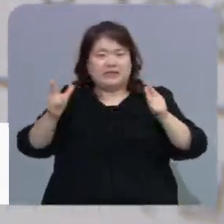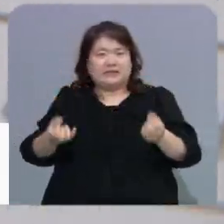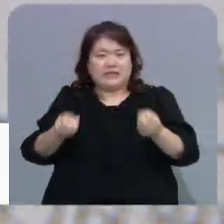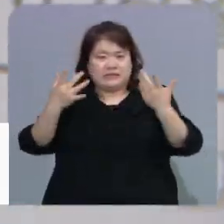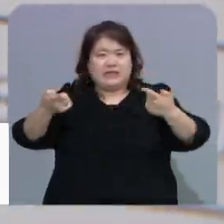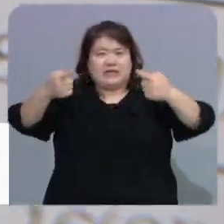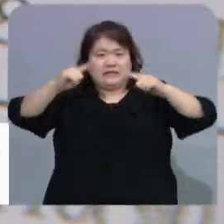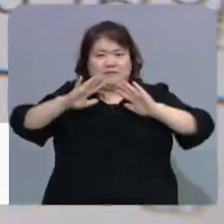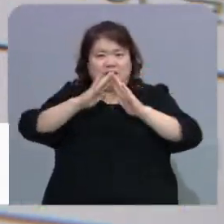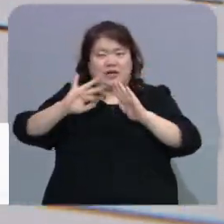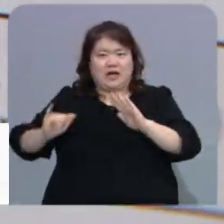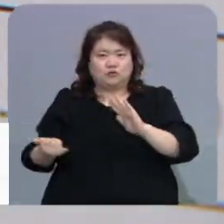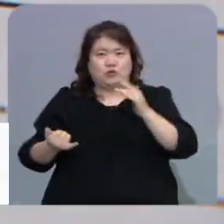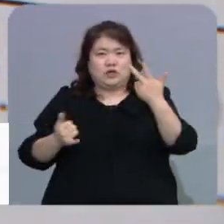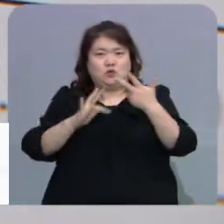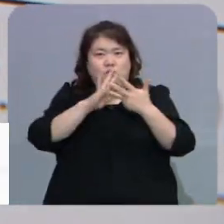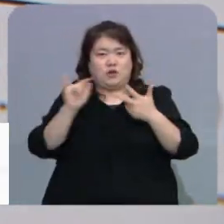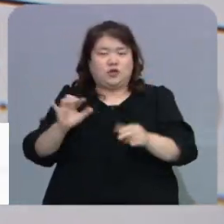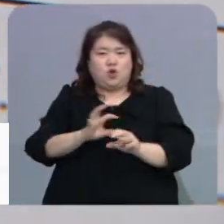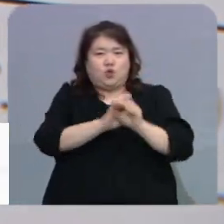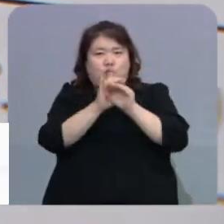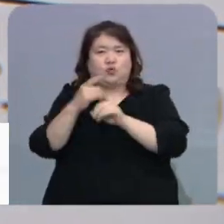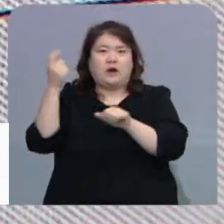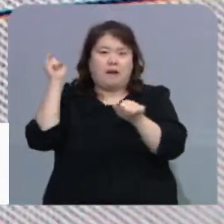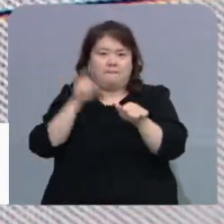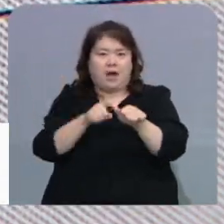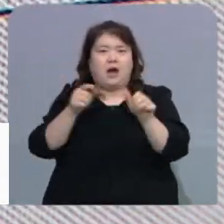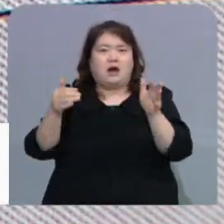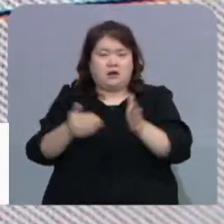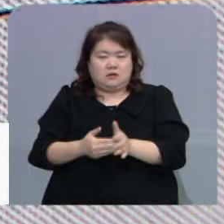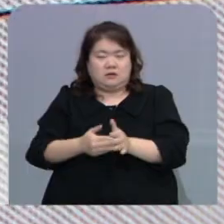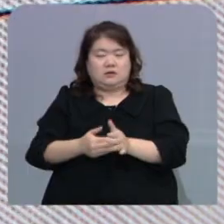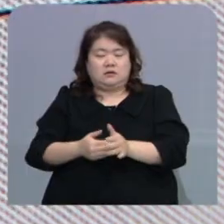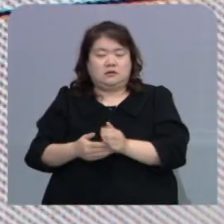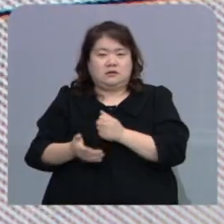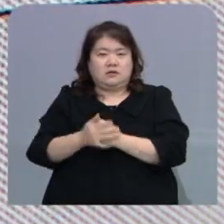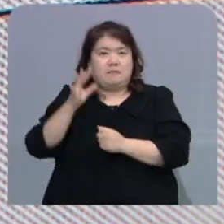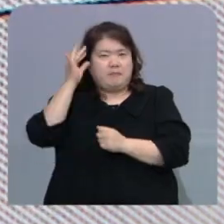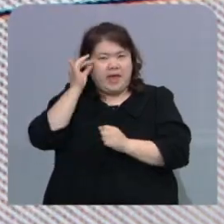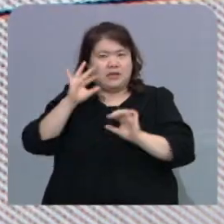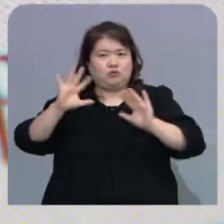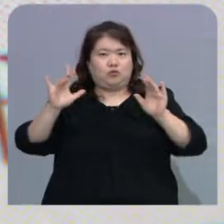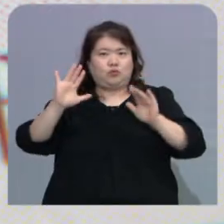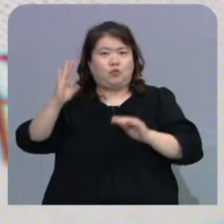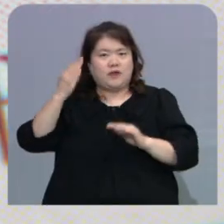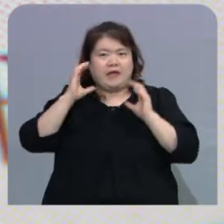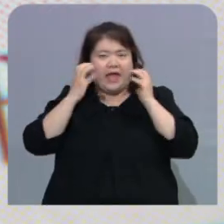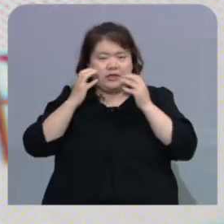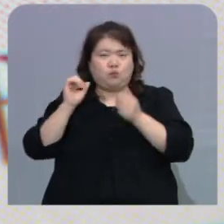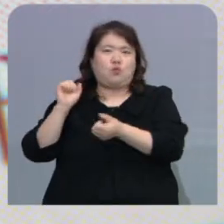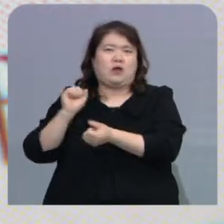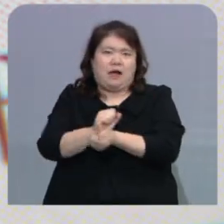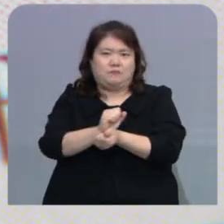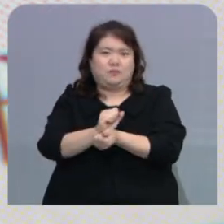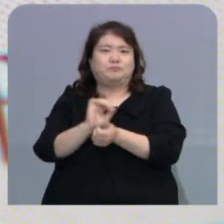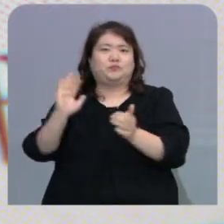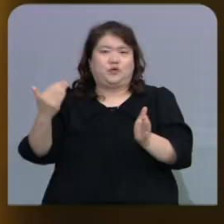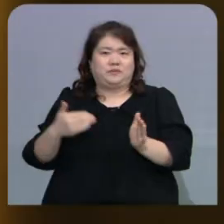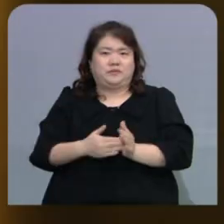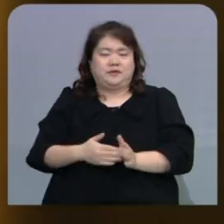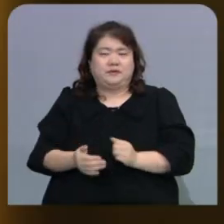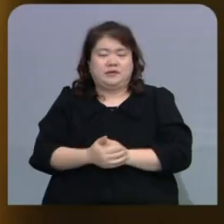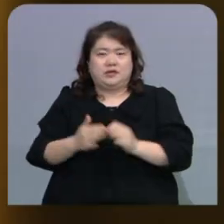일가족 7명이 잇따라 코로나19 확진 판정을 받았습니다. 100일을 맞은 영화도 감염된 것으로 파악됐습니다.